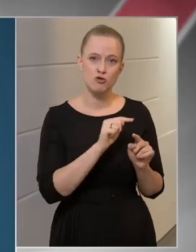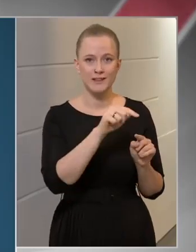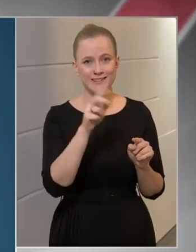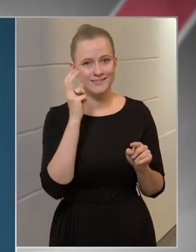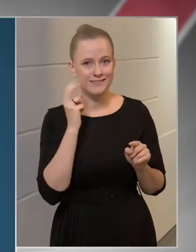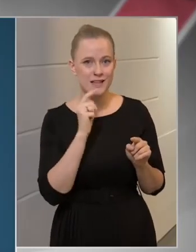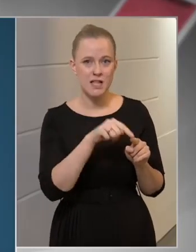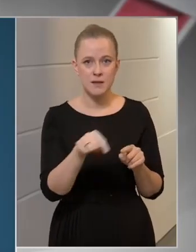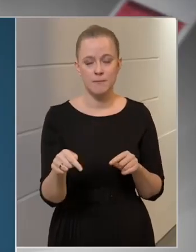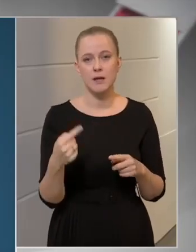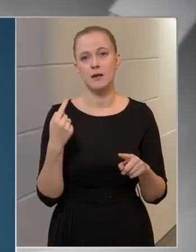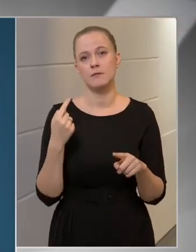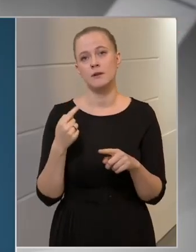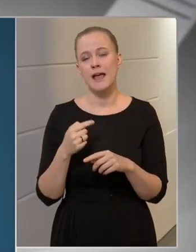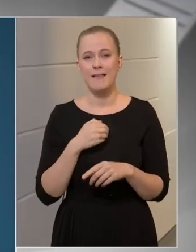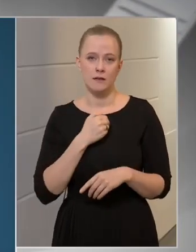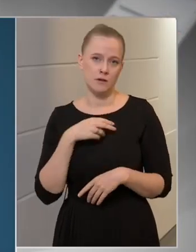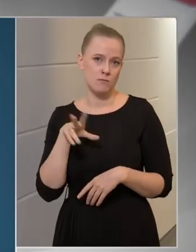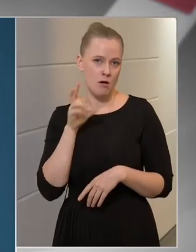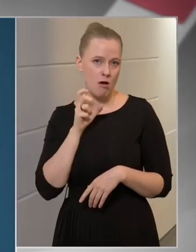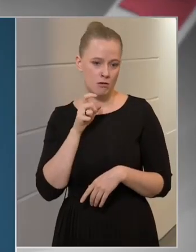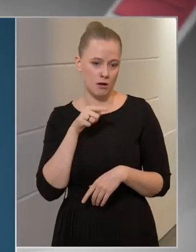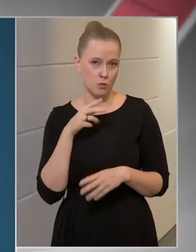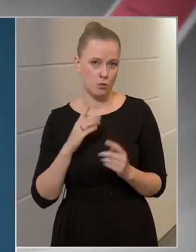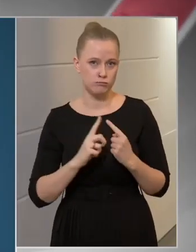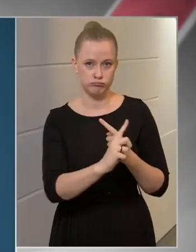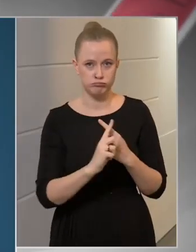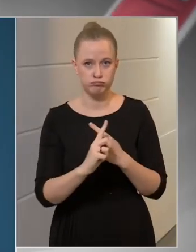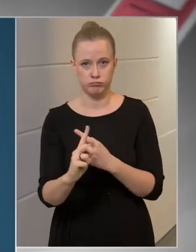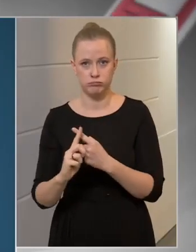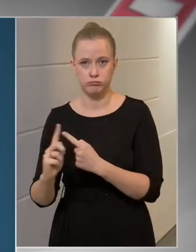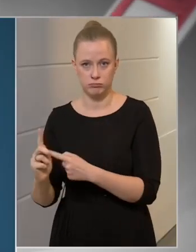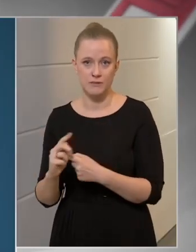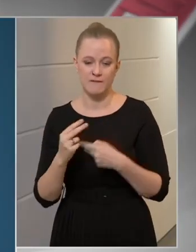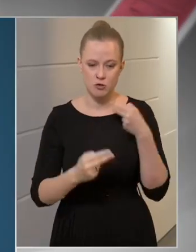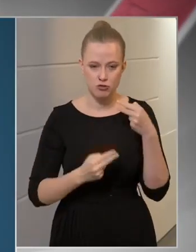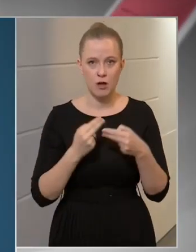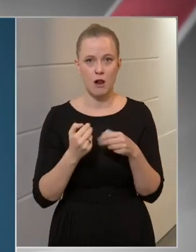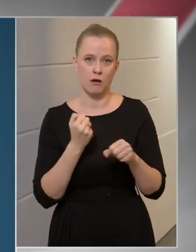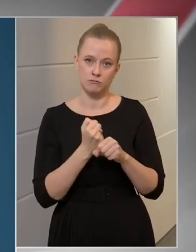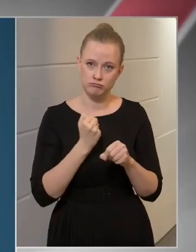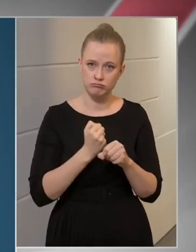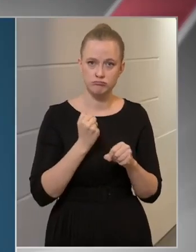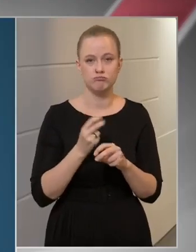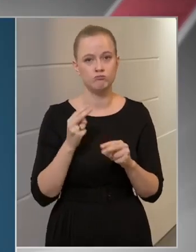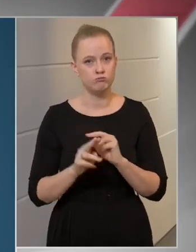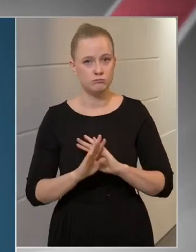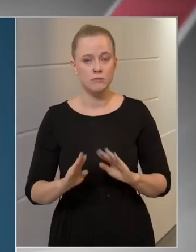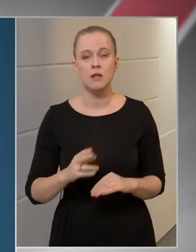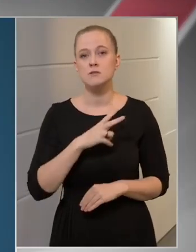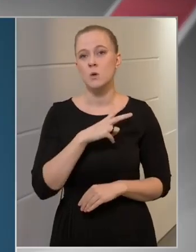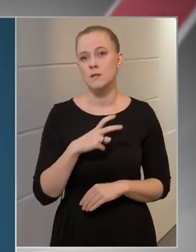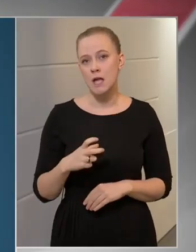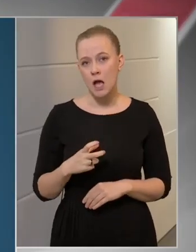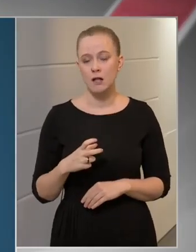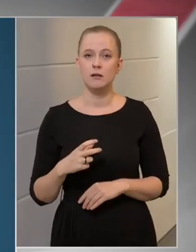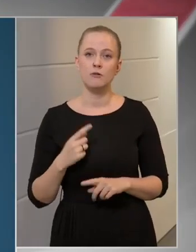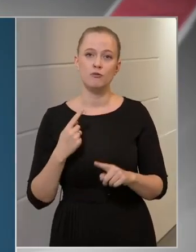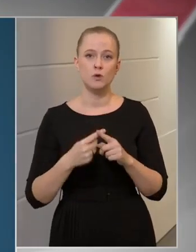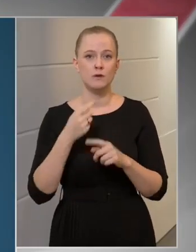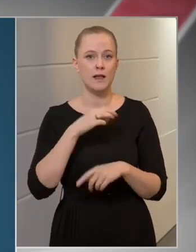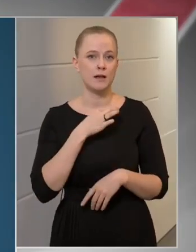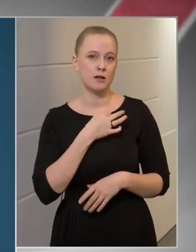illetve az egyetemi hallgatók elvégzik ezeket a vizsgálatokat. A szociális, illetve az egészségügyi